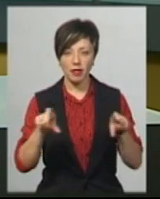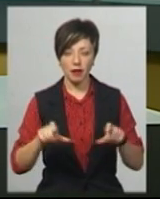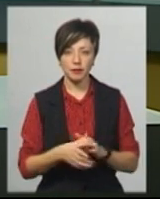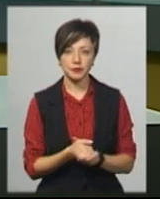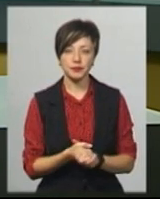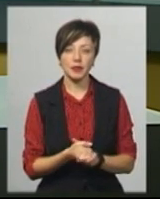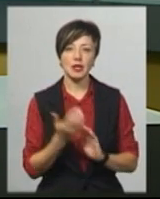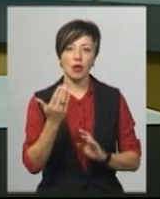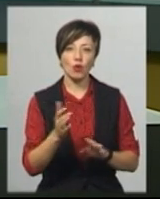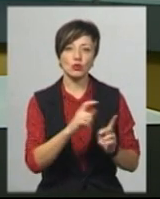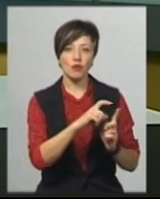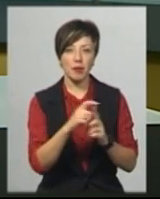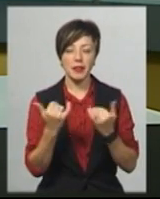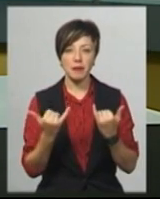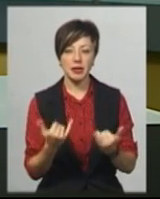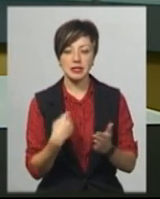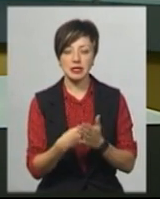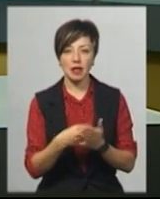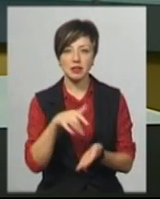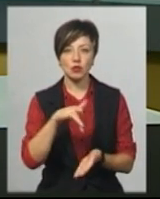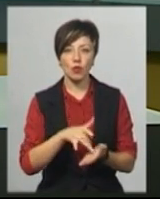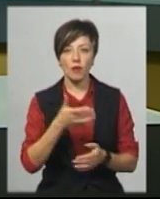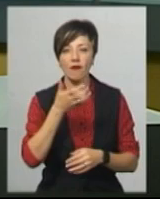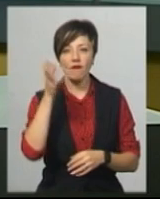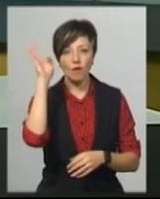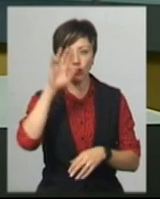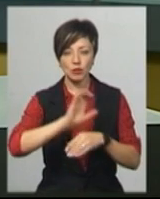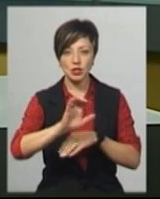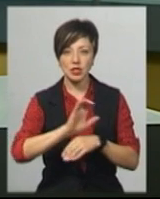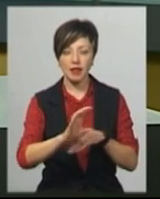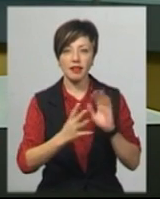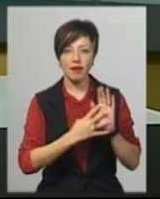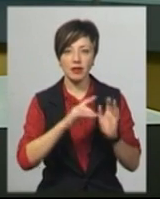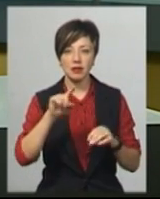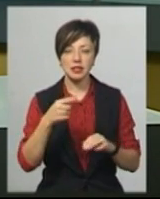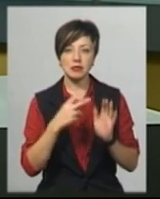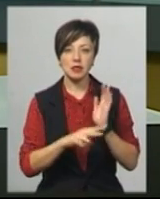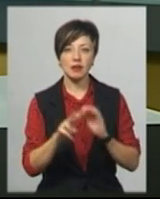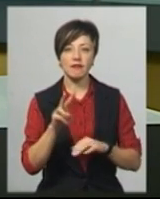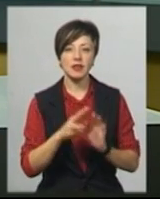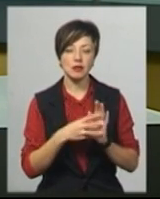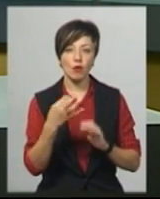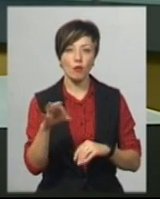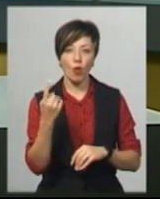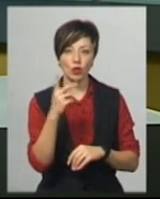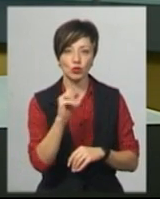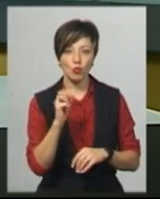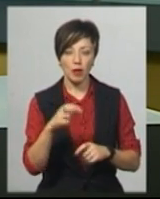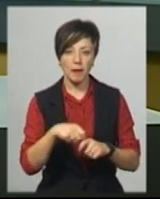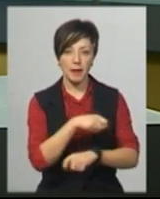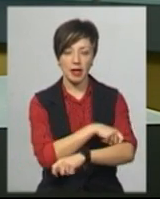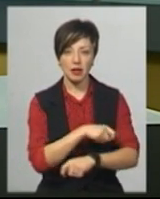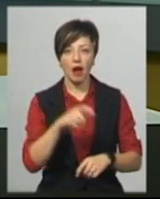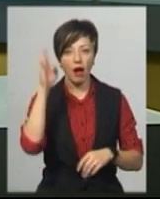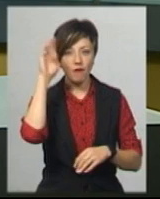Лункін. За його словами, відтепер ціна на централізоване водопостачання становить 9 гривень 78 копійок за один кубічний метр,